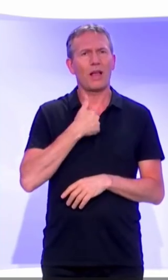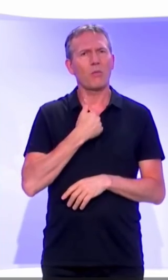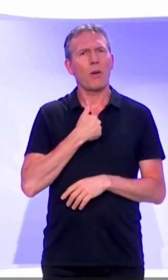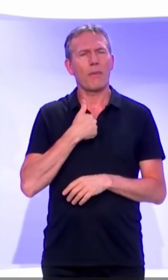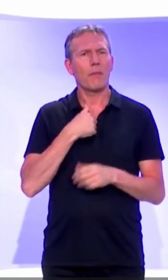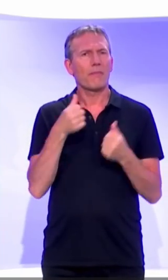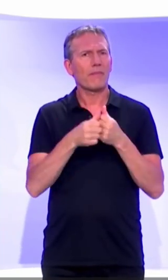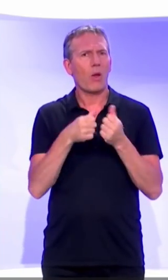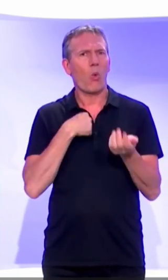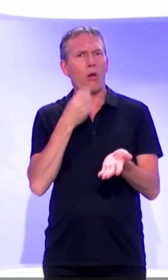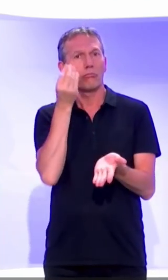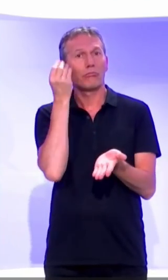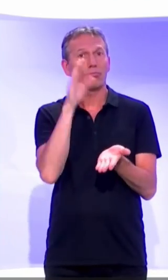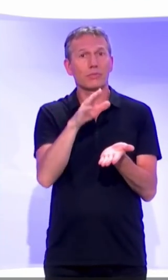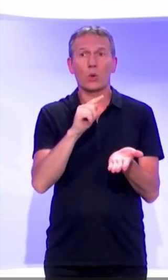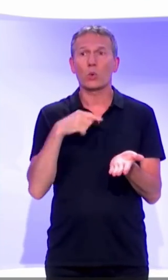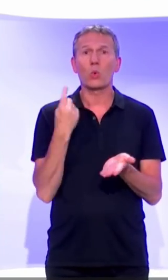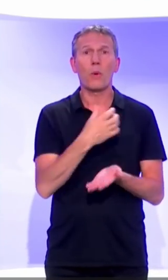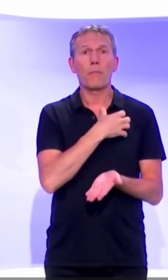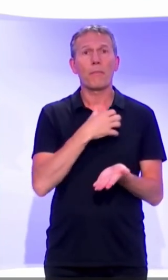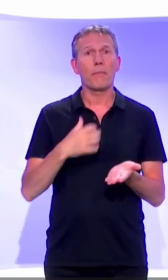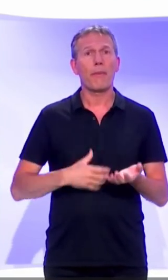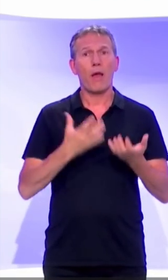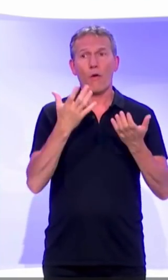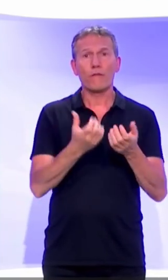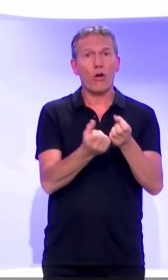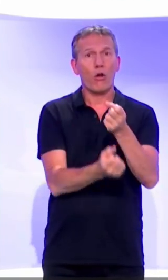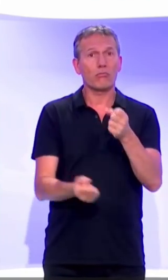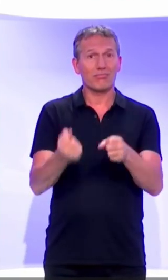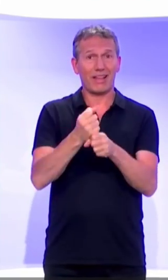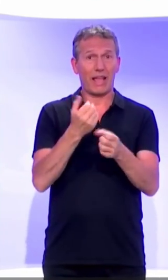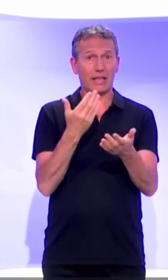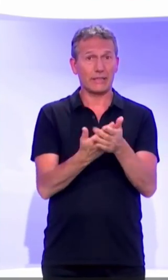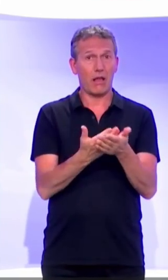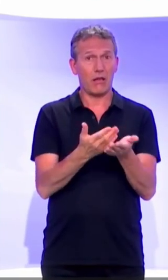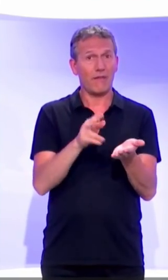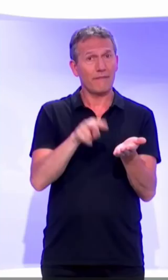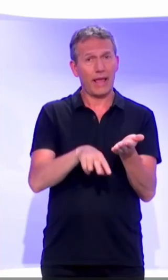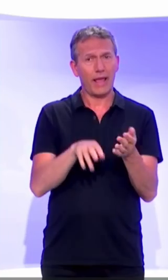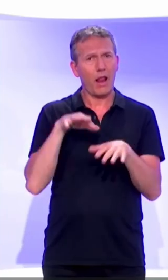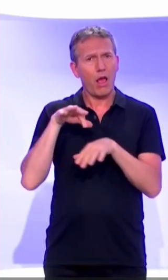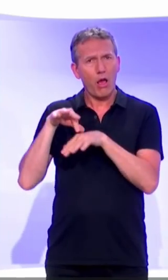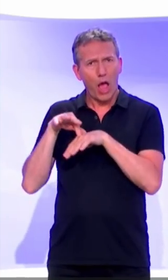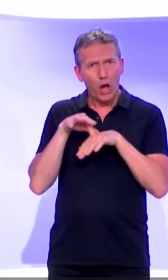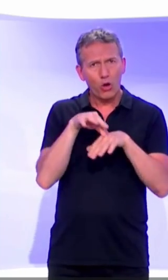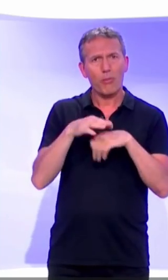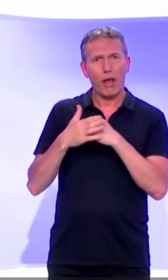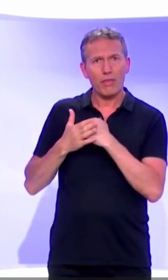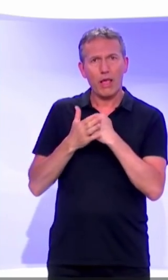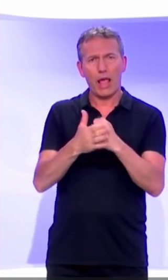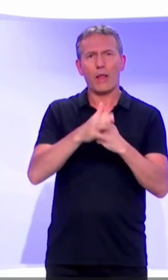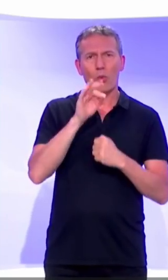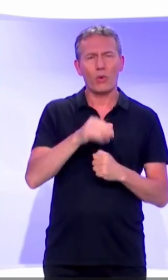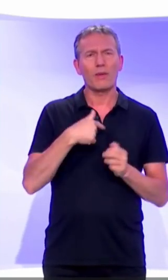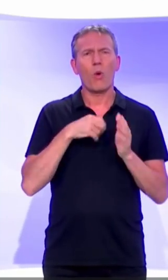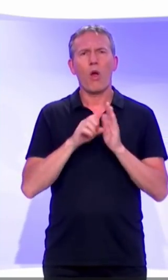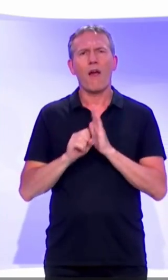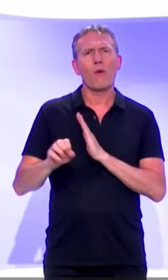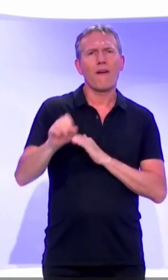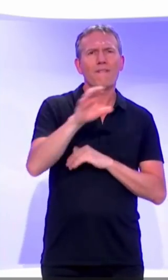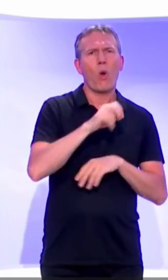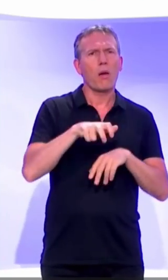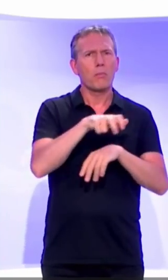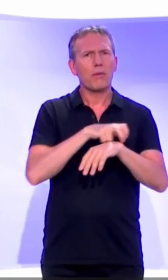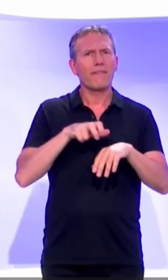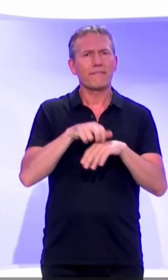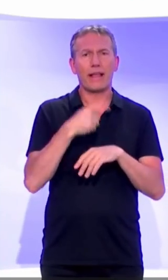que l'ensemble des maires qui voudraient mettre en place ces dispositifs sont bien évidemment accompagnés pour le faire, et j'ai envoyé un télégramme à tous les préfets pour